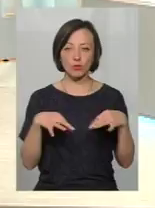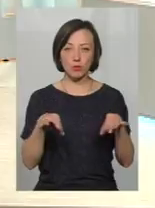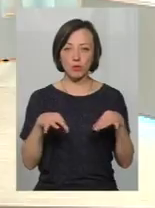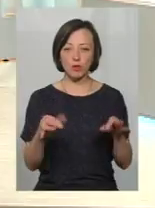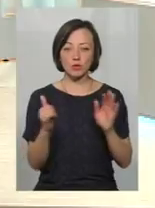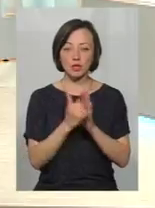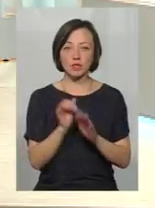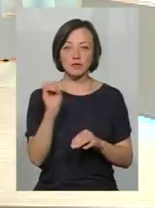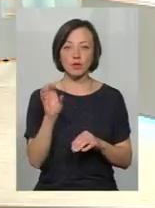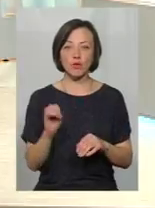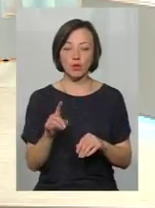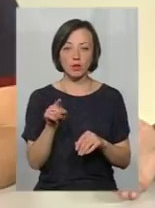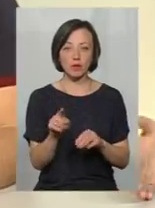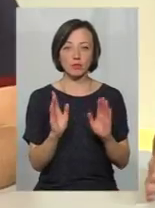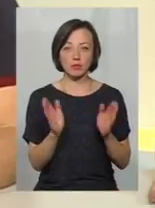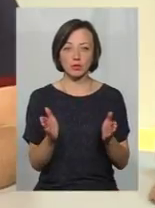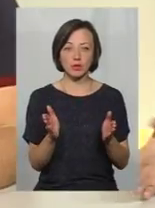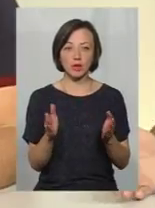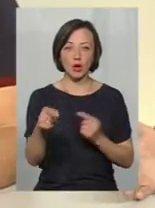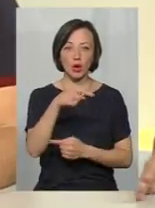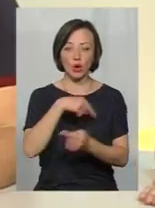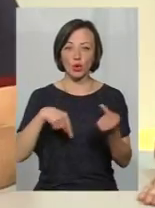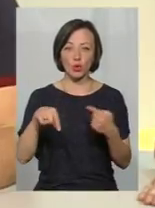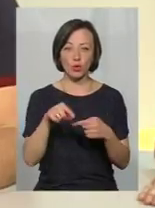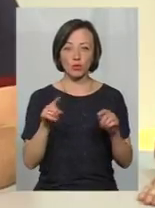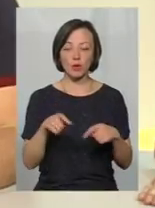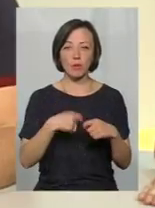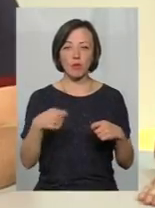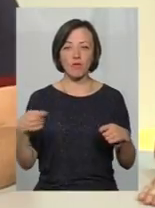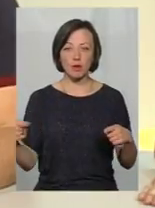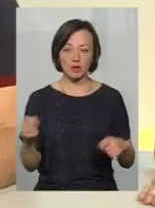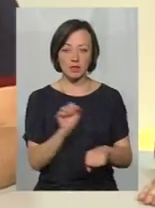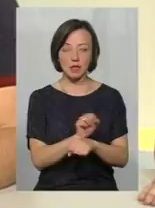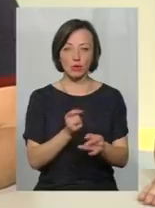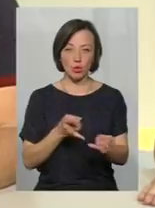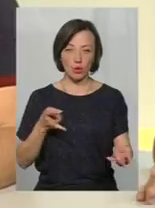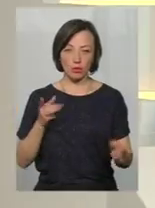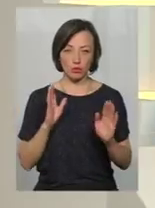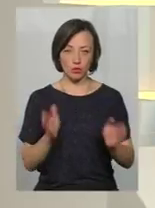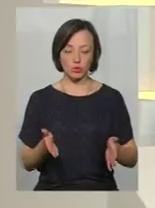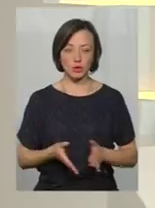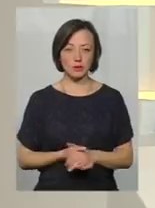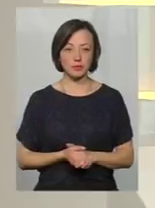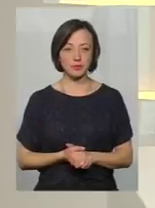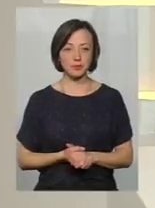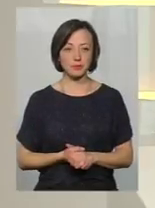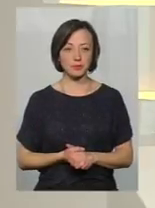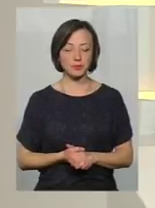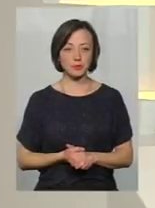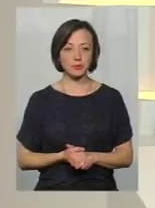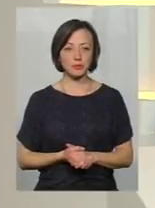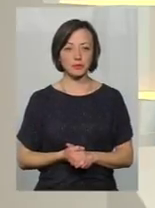поставити ще світлофор, то там рух буде просто дуже повільний і затори будуть. Ще хочу